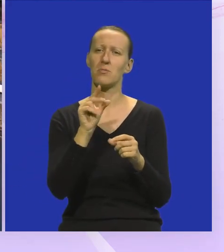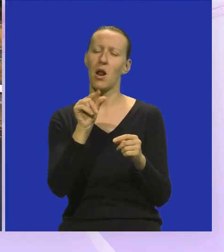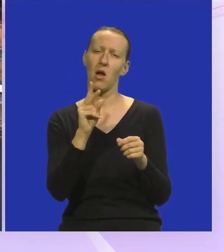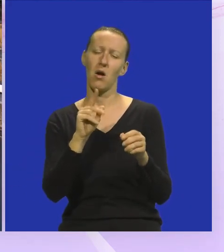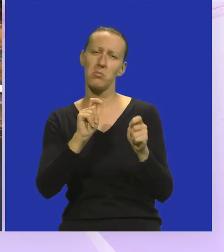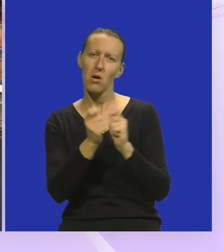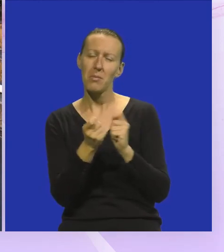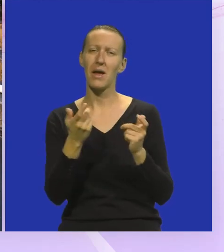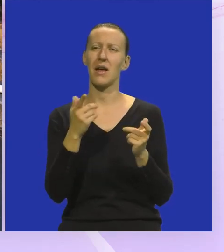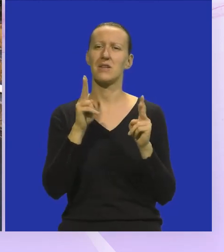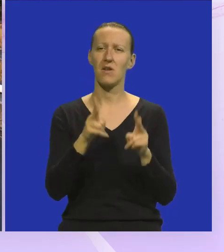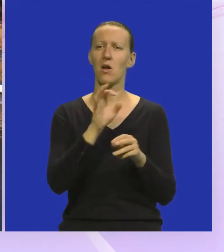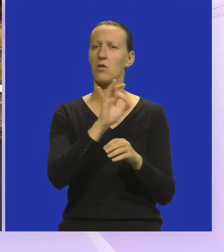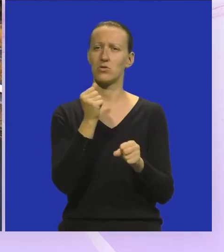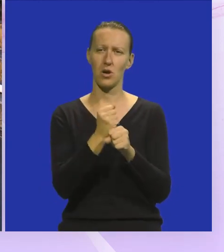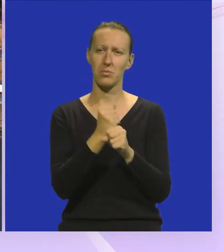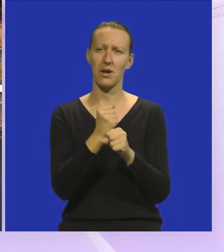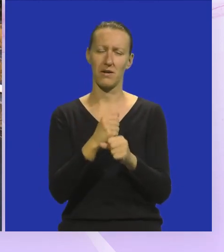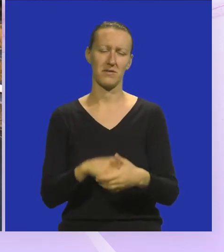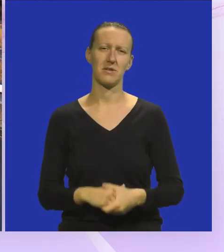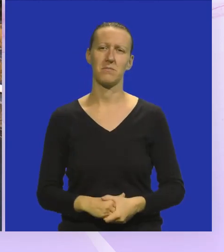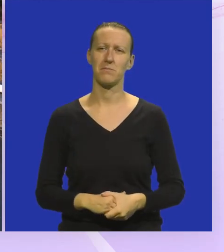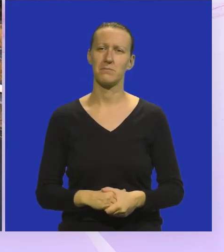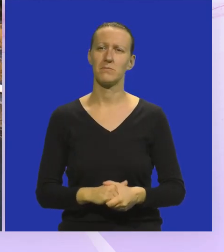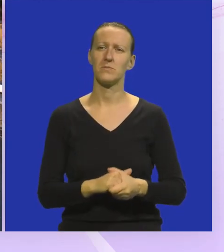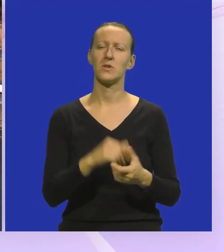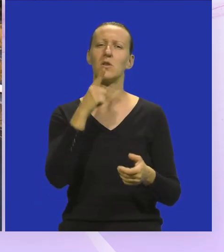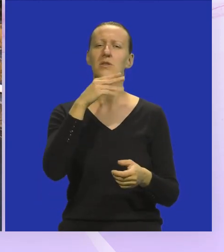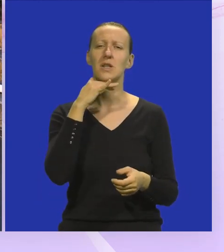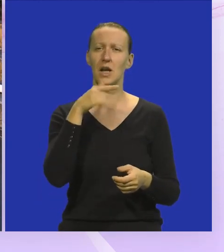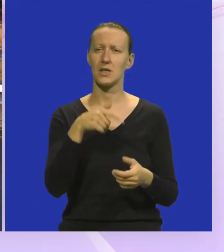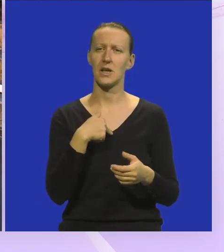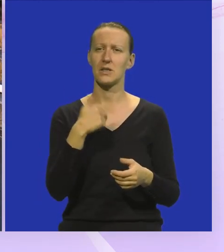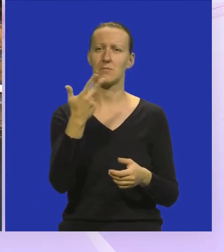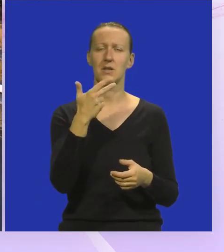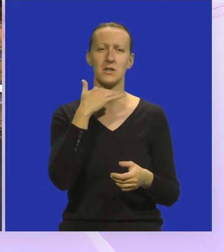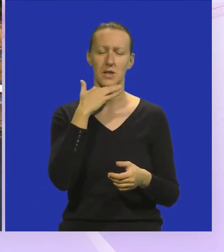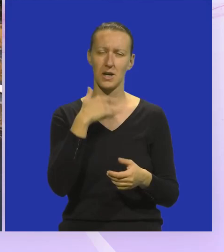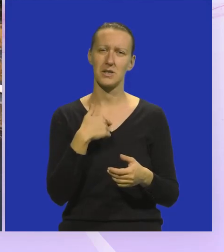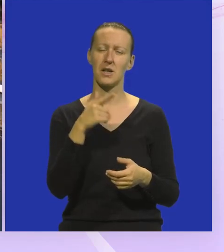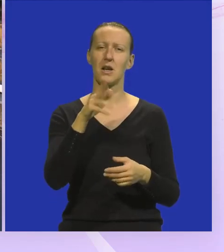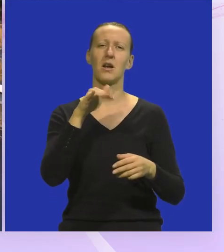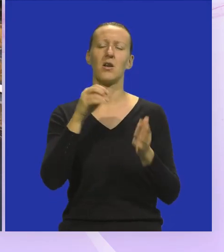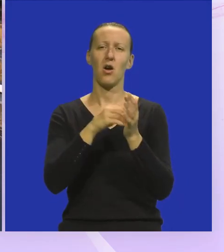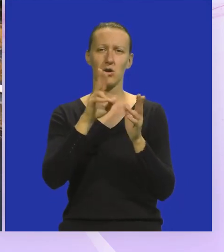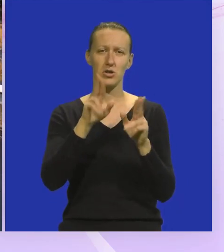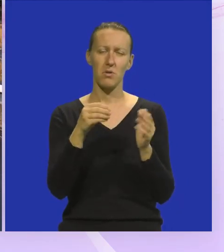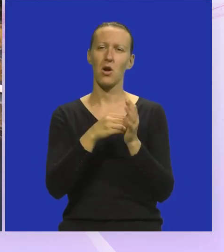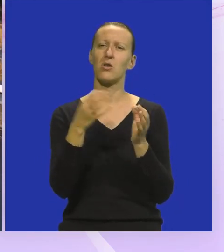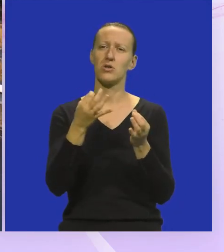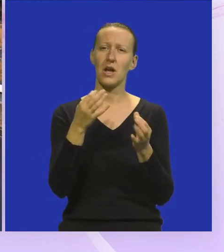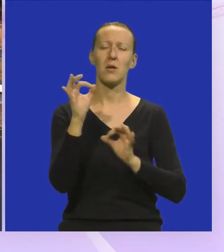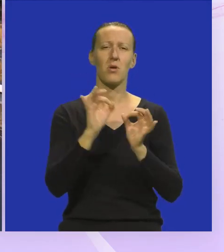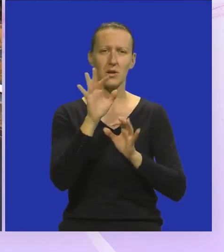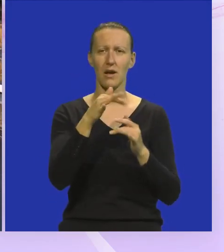prilagodimo i slično Zaista je napravio izvrstan posao Koji si razred? Ja sam treći razred Znači postoje još uvijek mogućnost da još